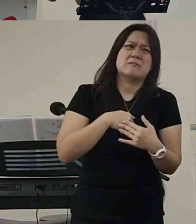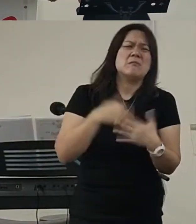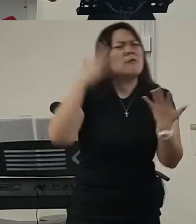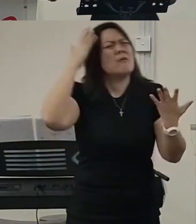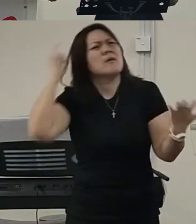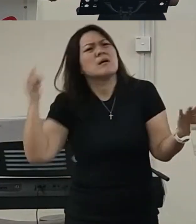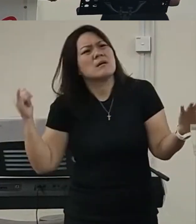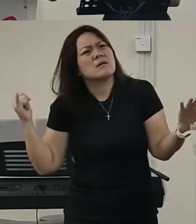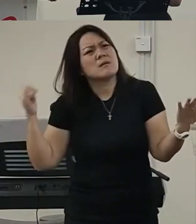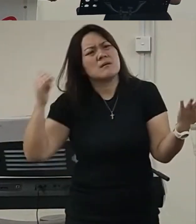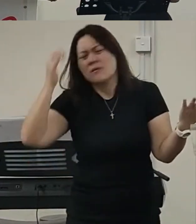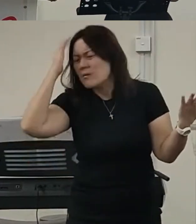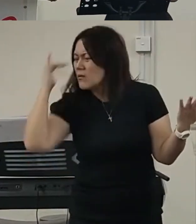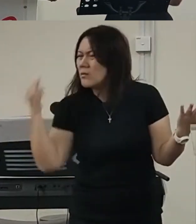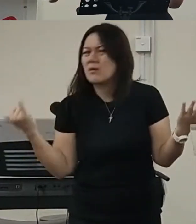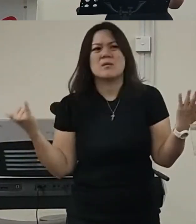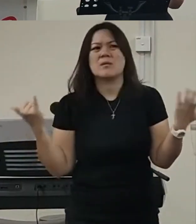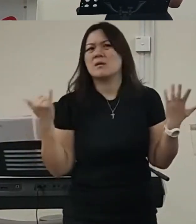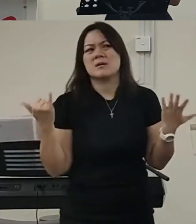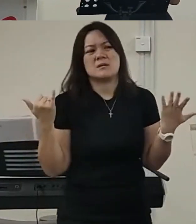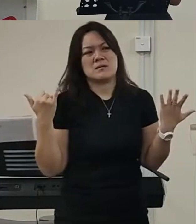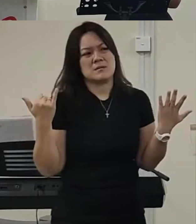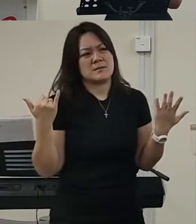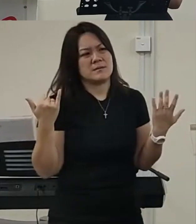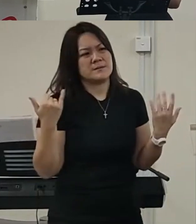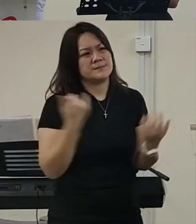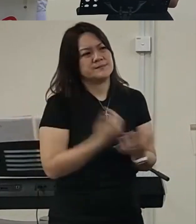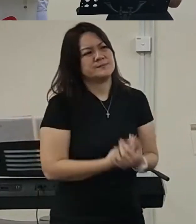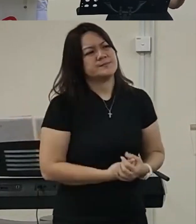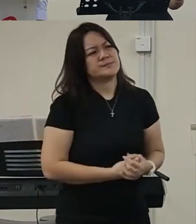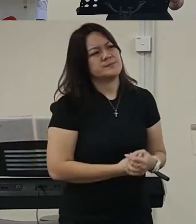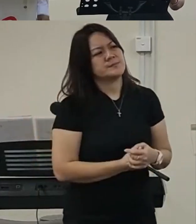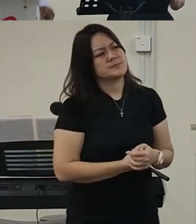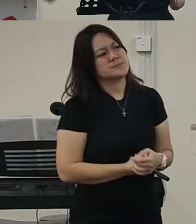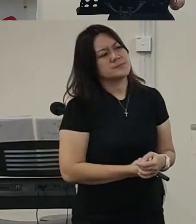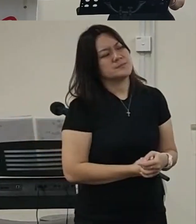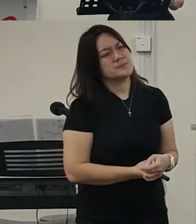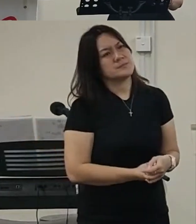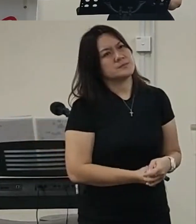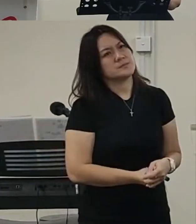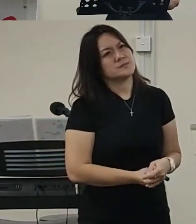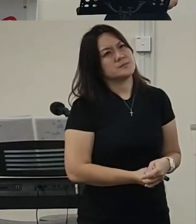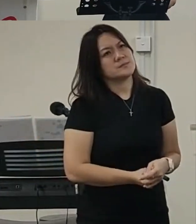为什么呢我这样才能够行走但是呢我的心中呢我就感觉到死亡的